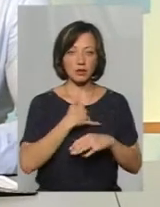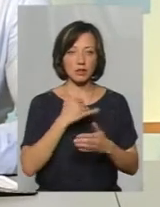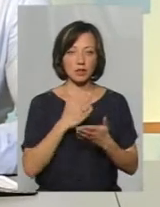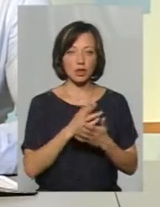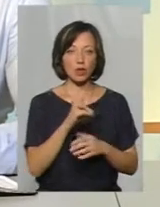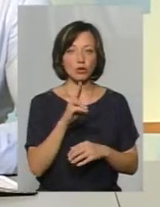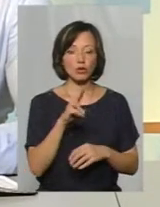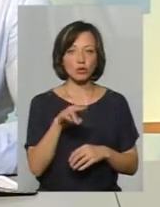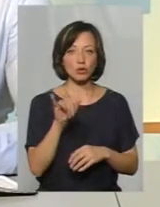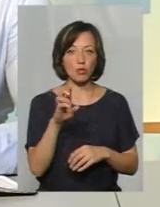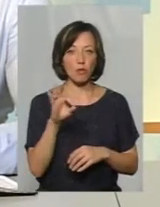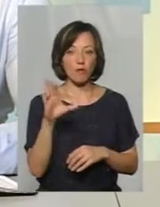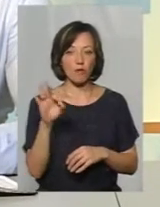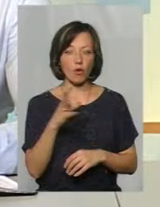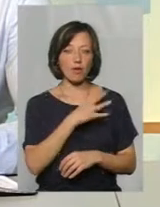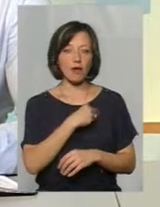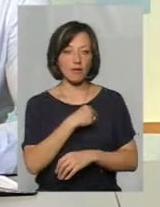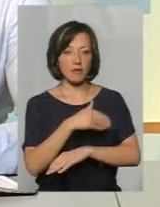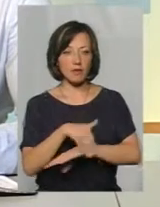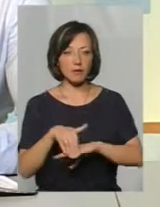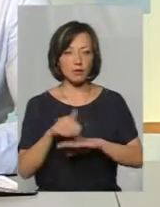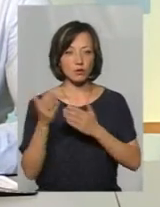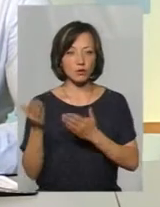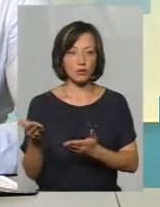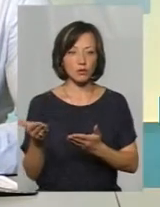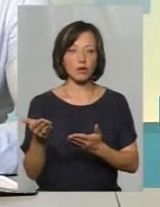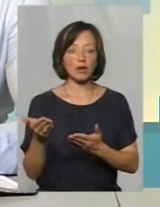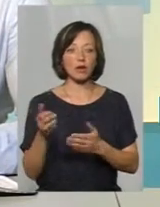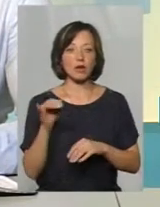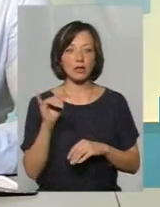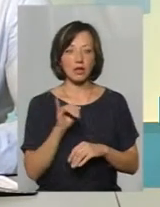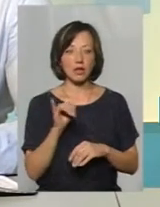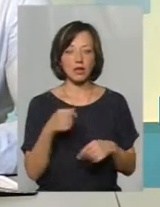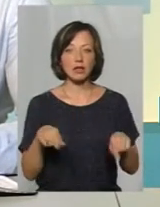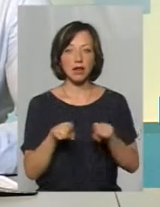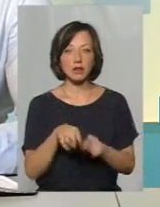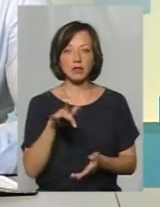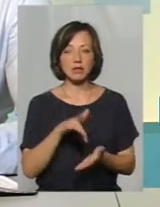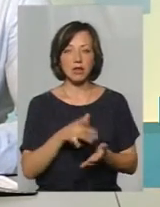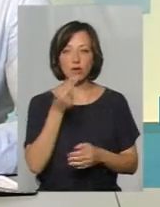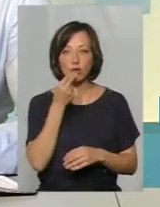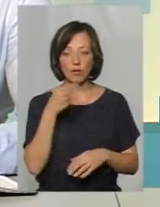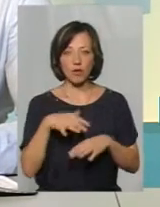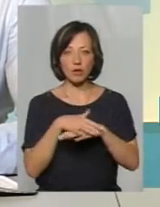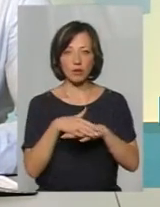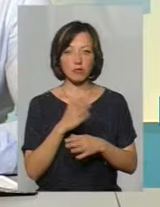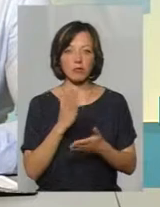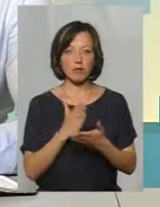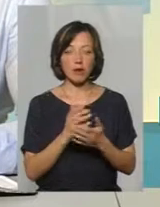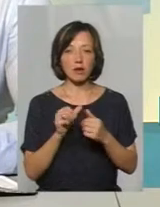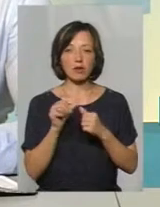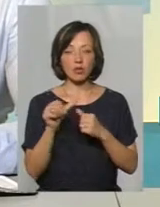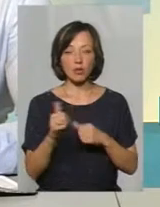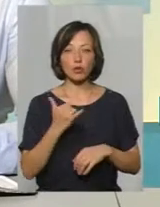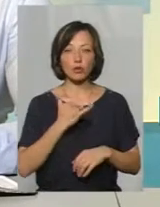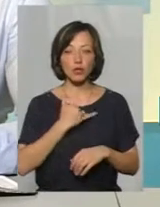ринок Дубово, на Львівському шосе ринки, і також центральний продовольчий ринок ми маємо. Крім того,